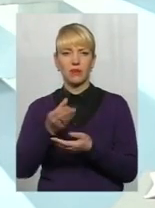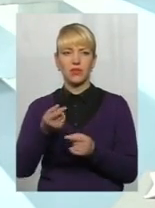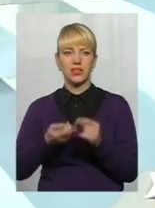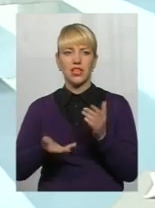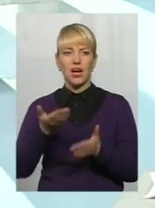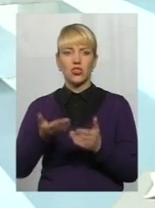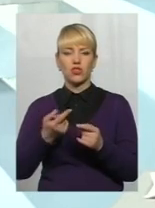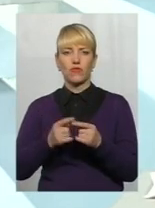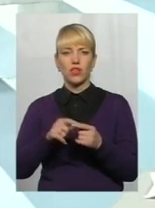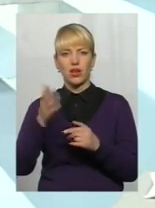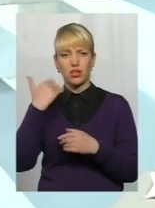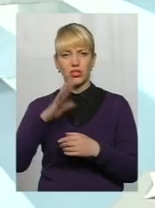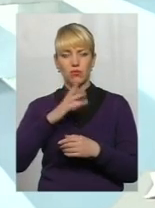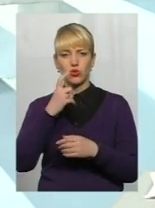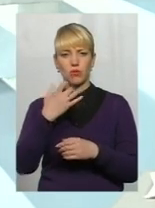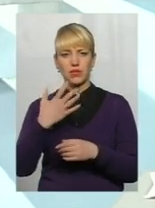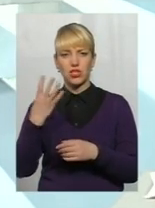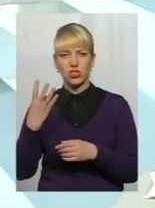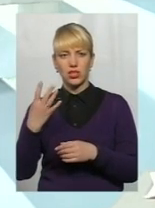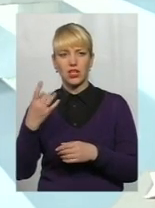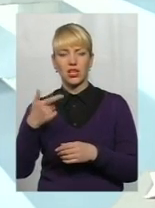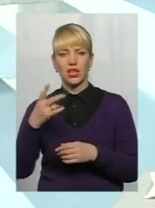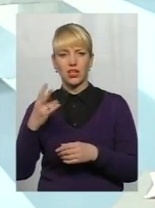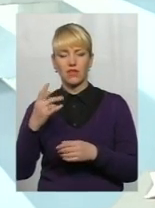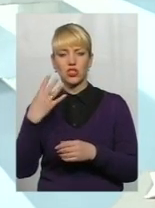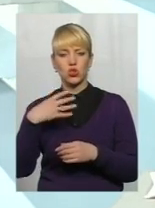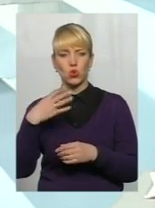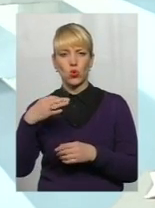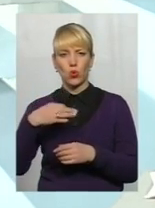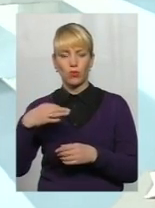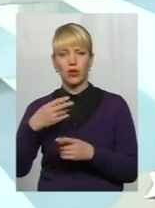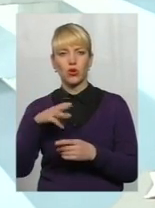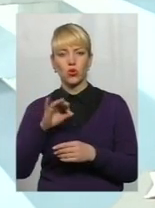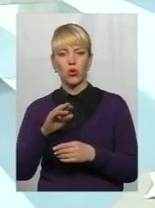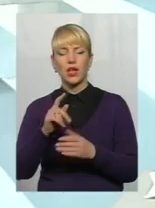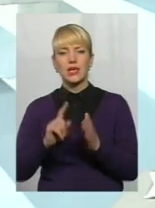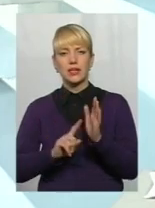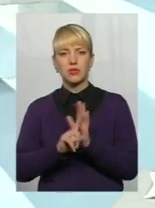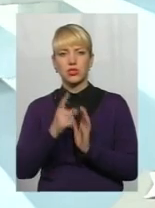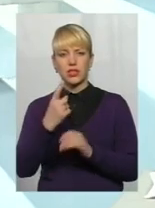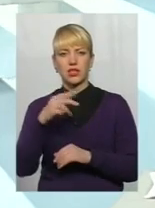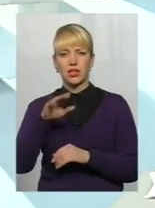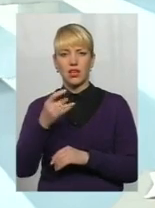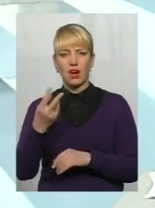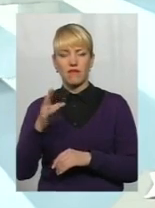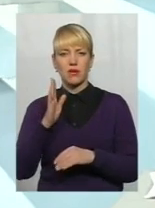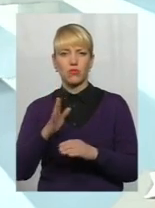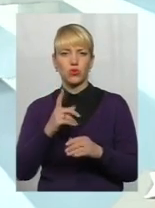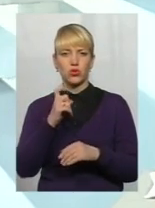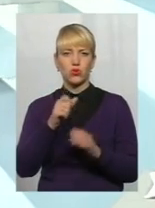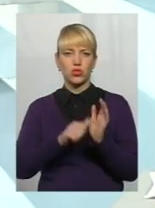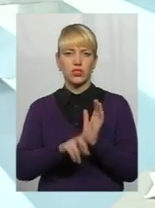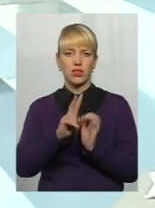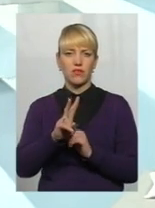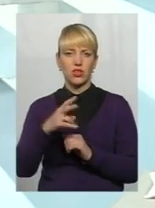якщо в нас становила 154 гривні 40 копійок в квітні місяці, то з 1 травня вона буде становити 162